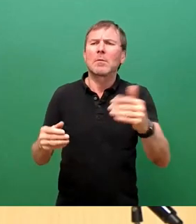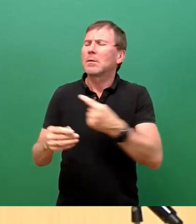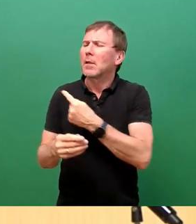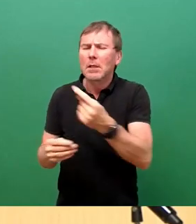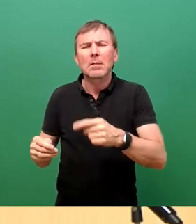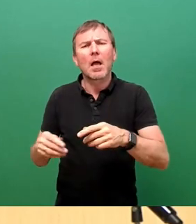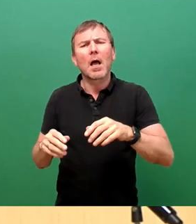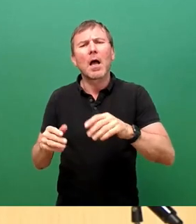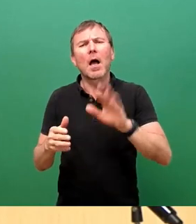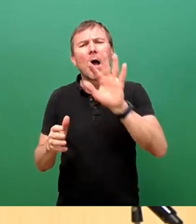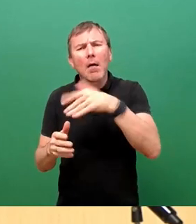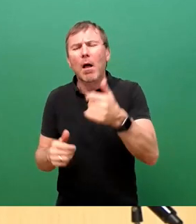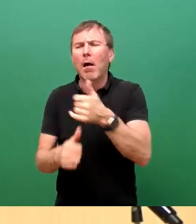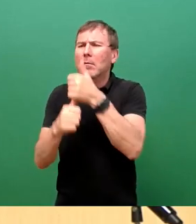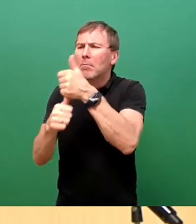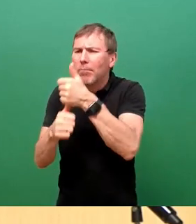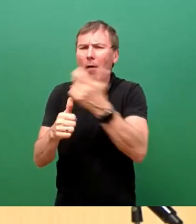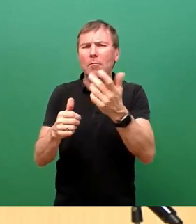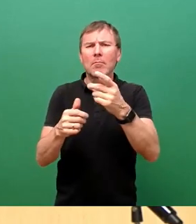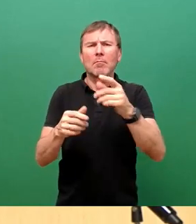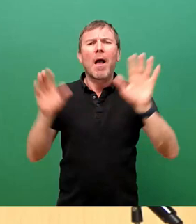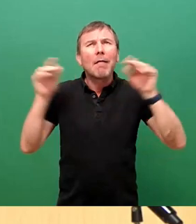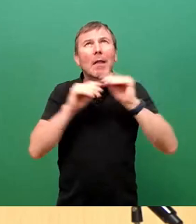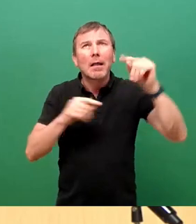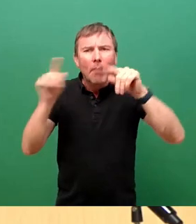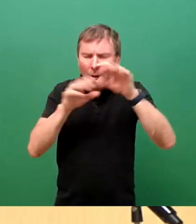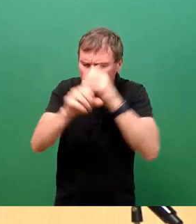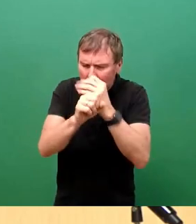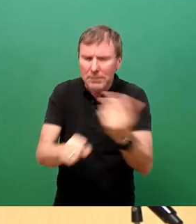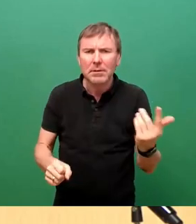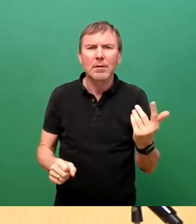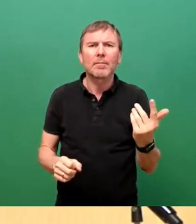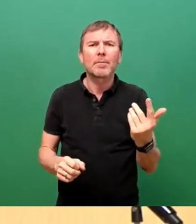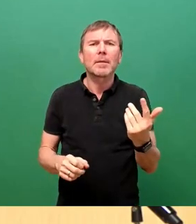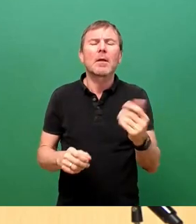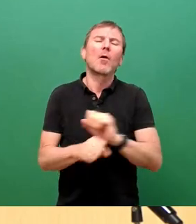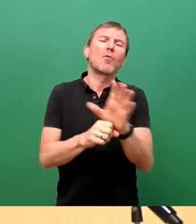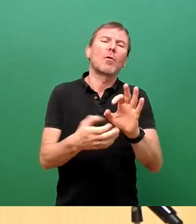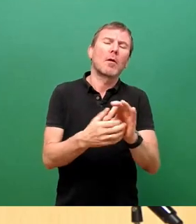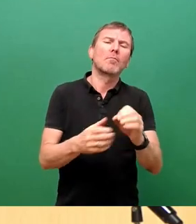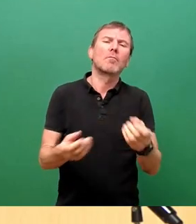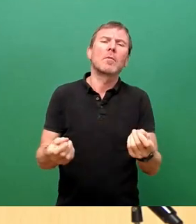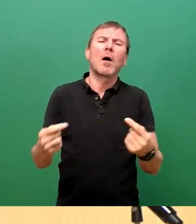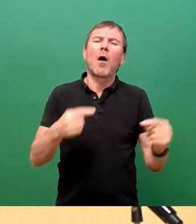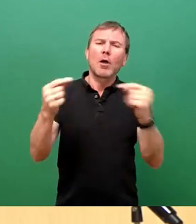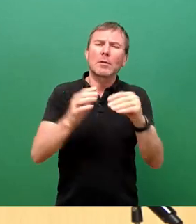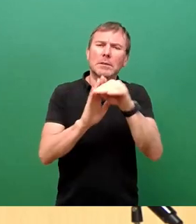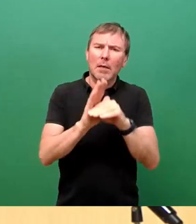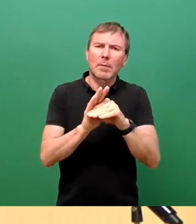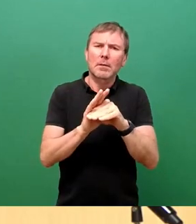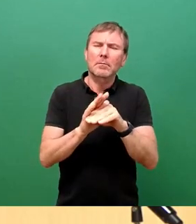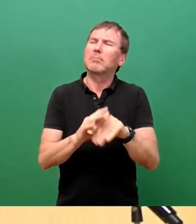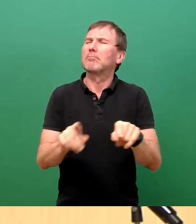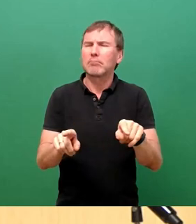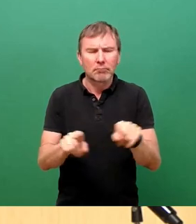beschäftigt. Corona-bedingt erfolgt der Erörterungstermin online und es liegen nun wieder die gleichen Einsprüche vor. Punkt.